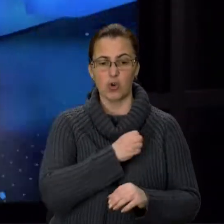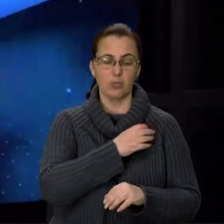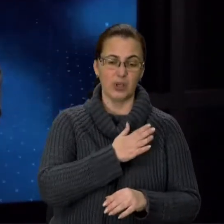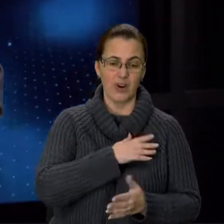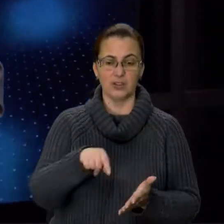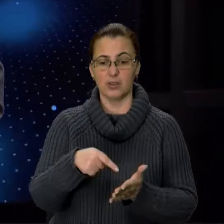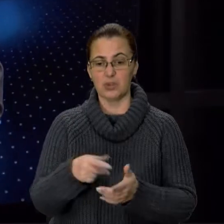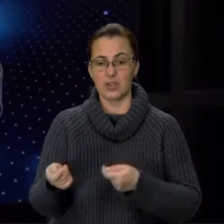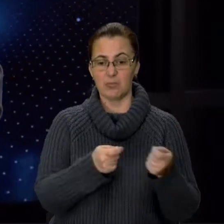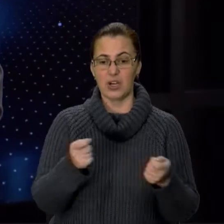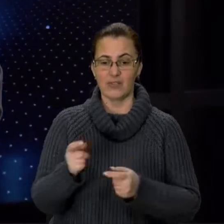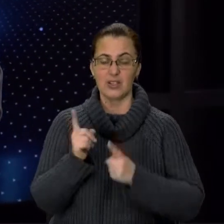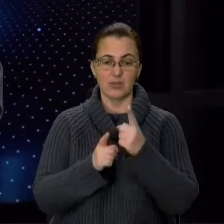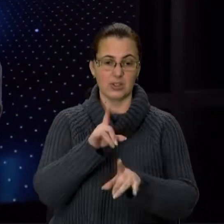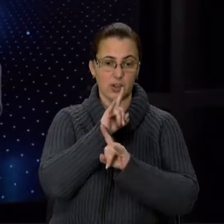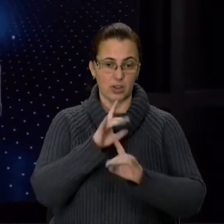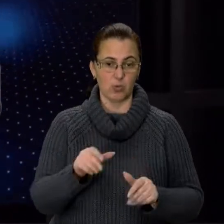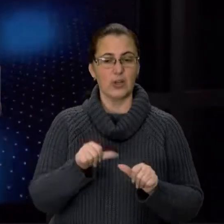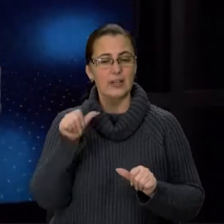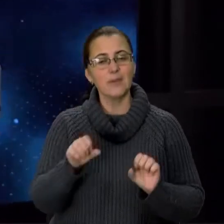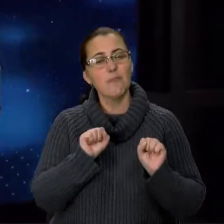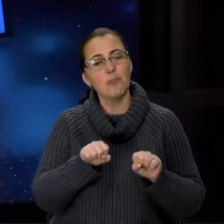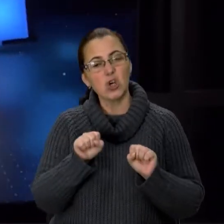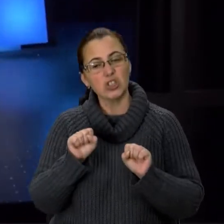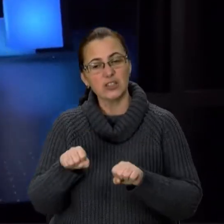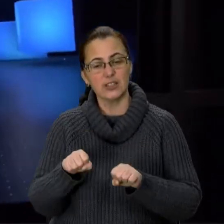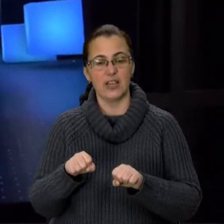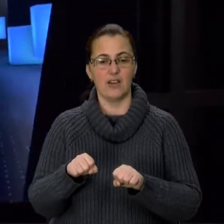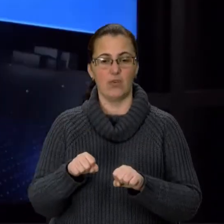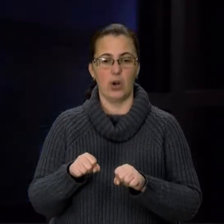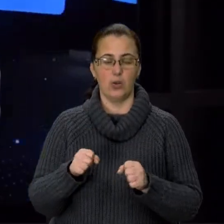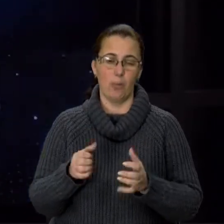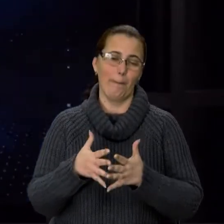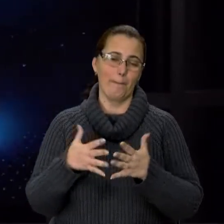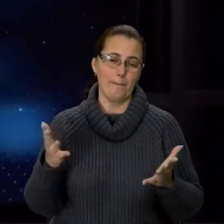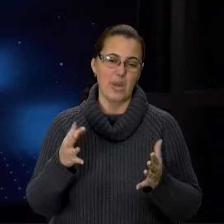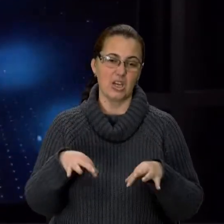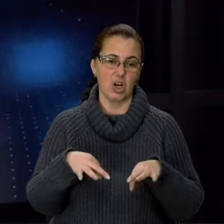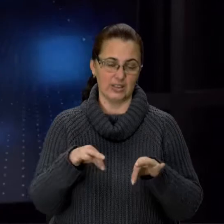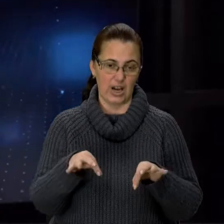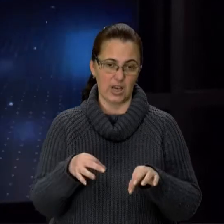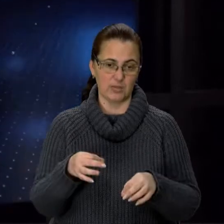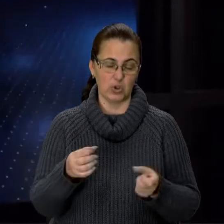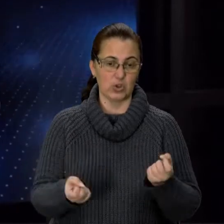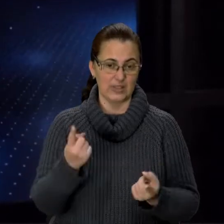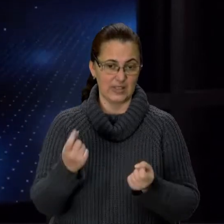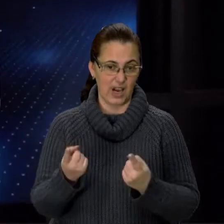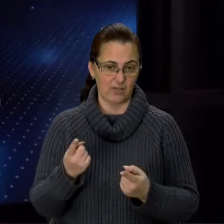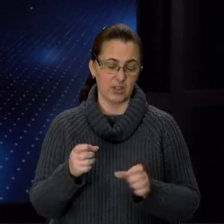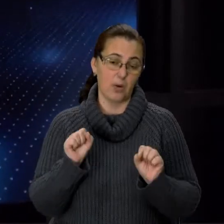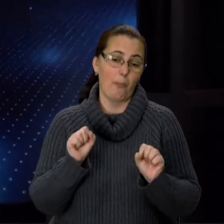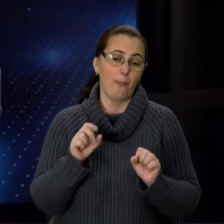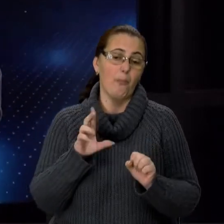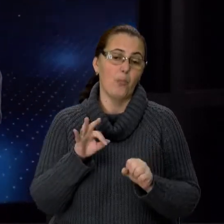перевезеннях не зміниться. Крім, можливо, це все-таки більше транспорту з'явиться, бо все-таки зможе відремонтувати існуючий якийсь там,